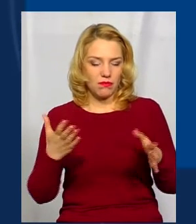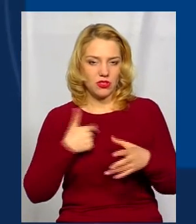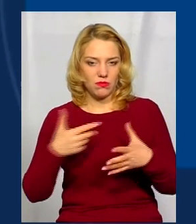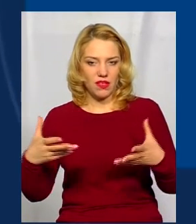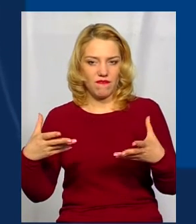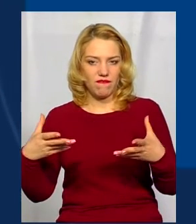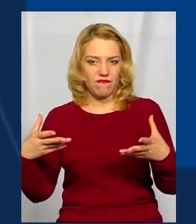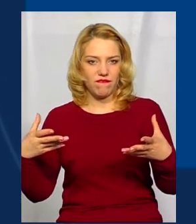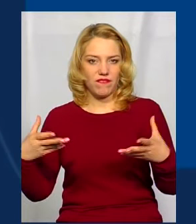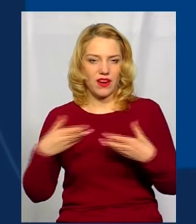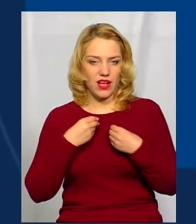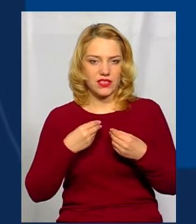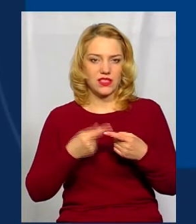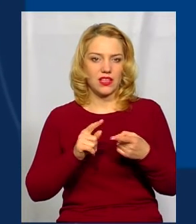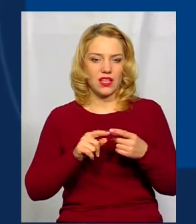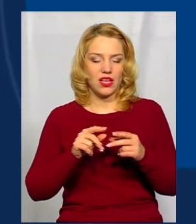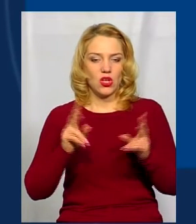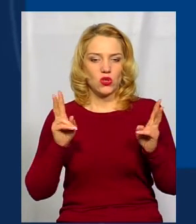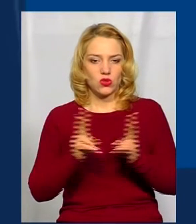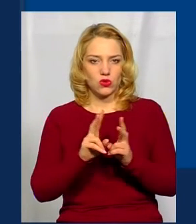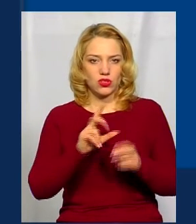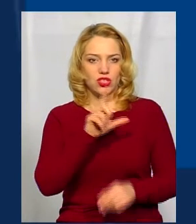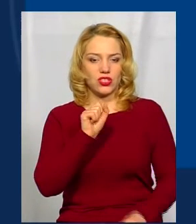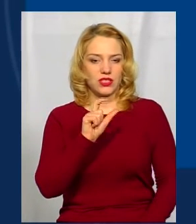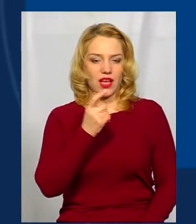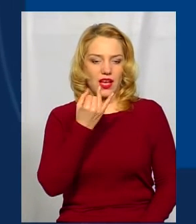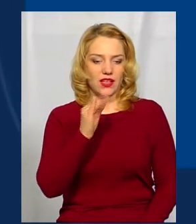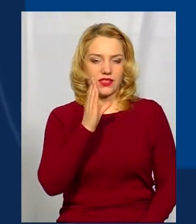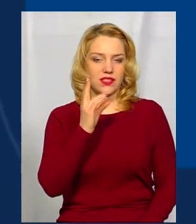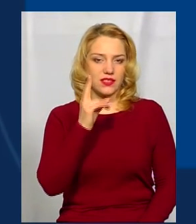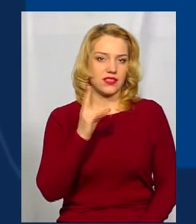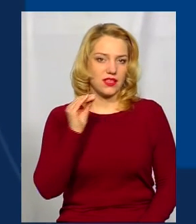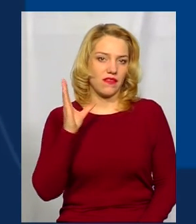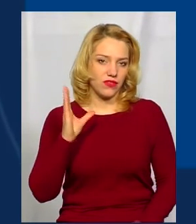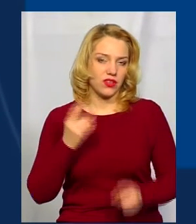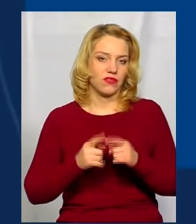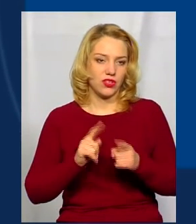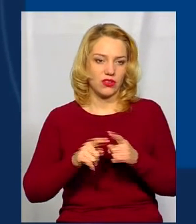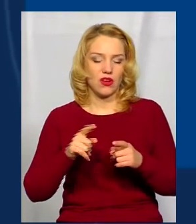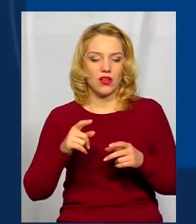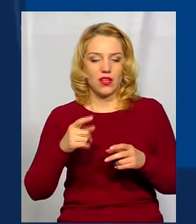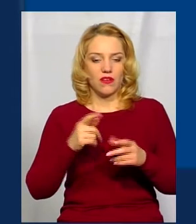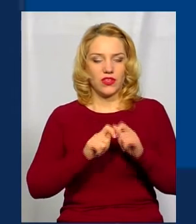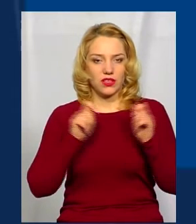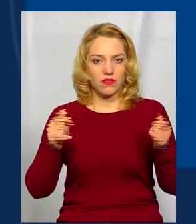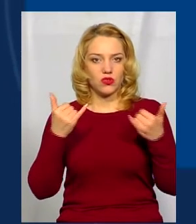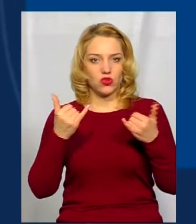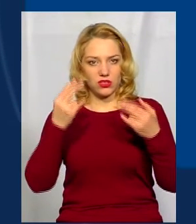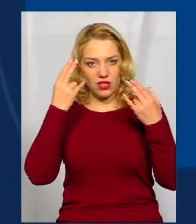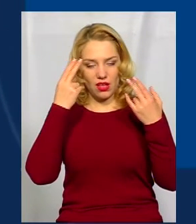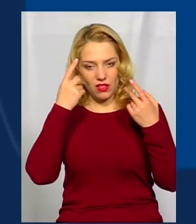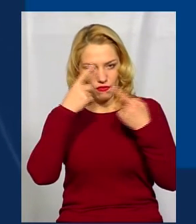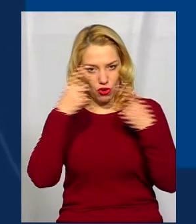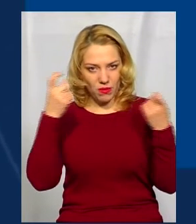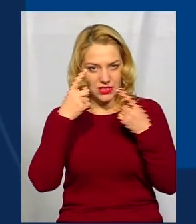полтавським педагогом Сергієм Зайцевим. Він демонстрував можливості сучасних інформаційних технологій для